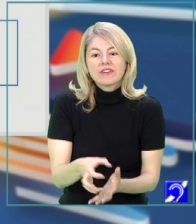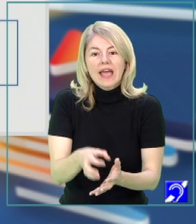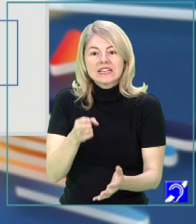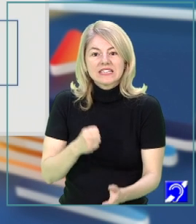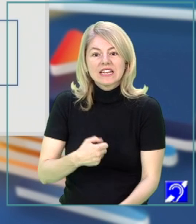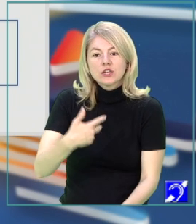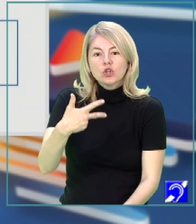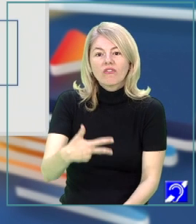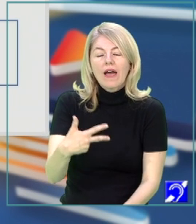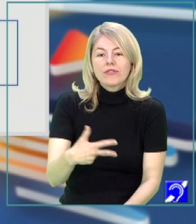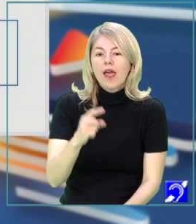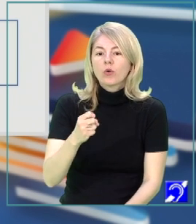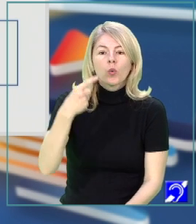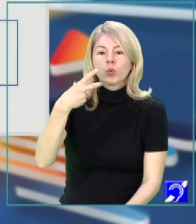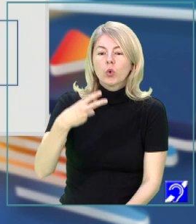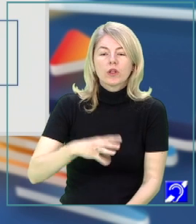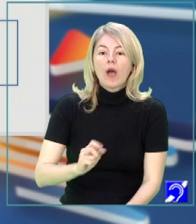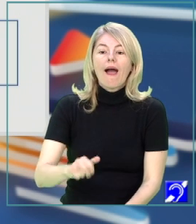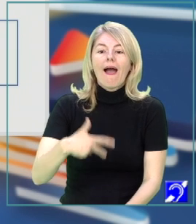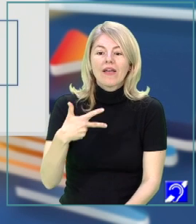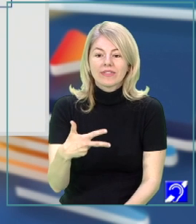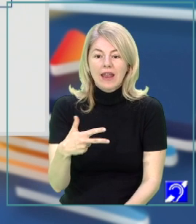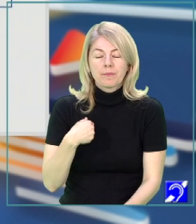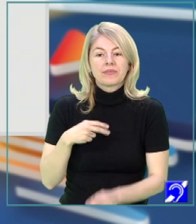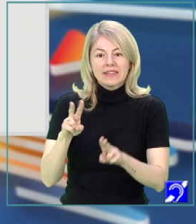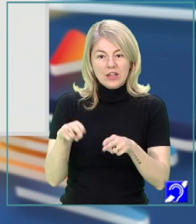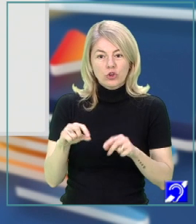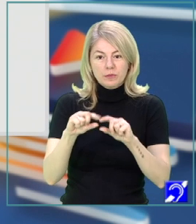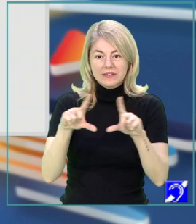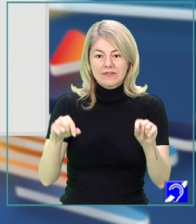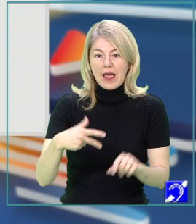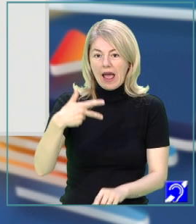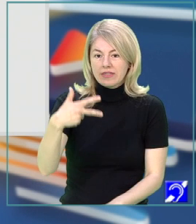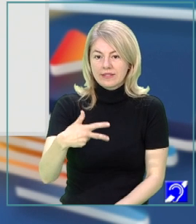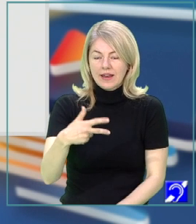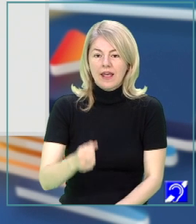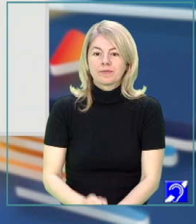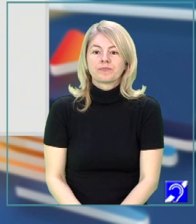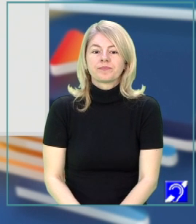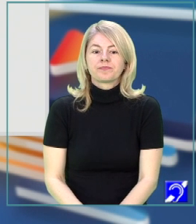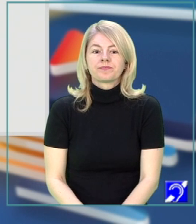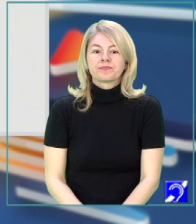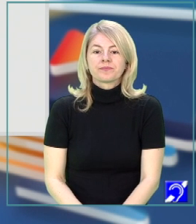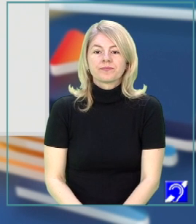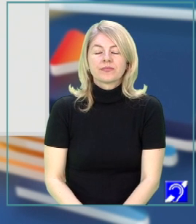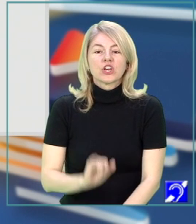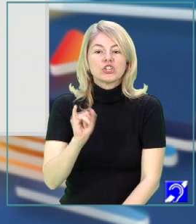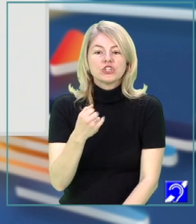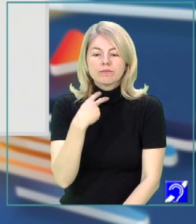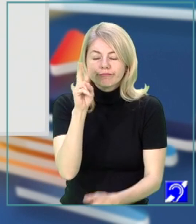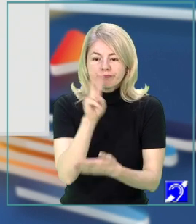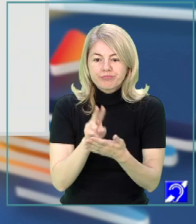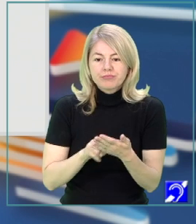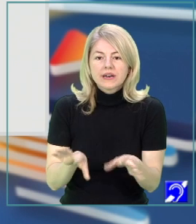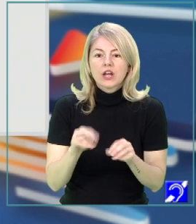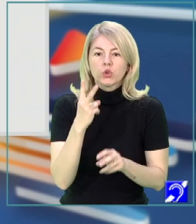din strofa a treia. Ne întoarcem la strofa a treia. În primul rând o identificăm aici, da? Și trebuie să găsesc